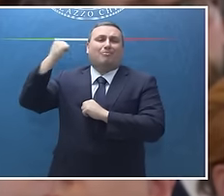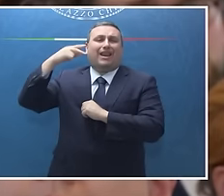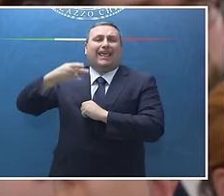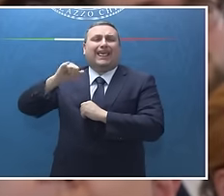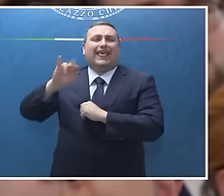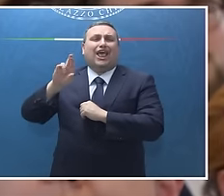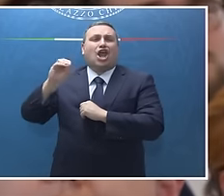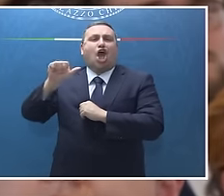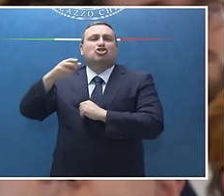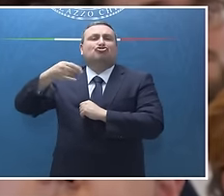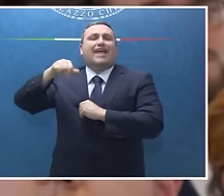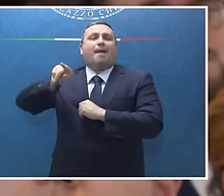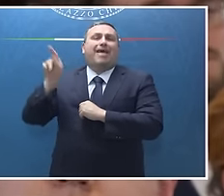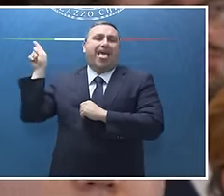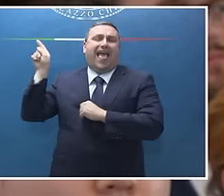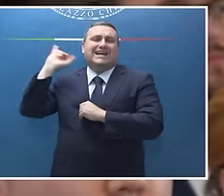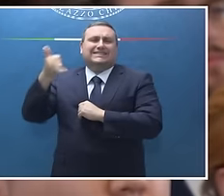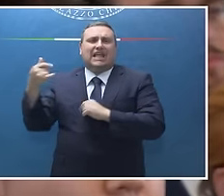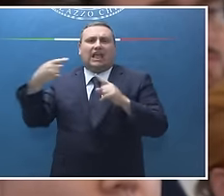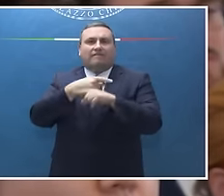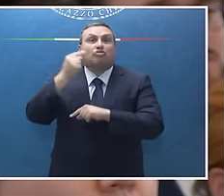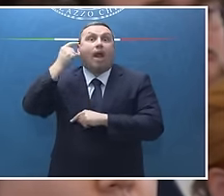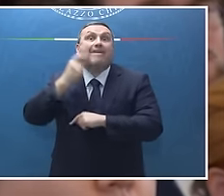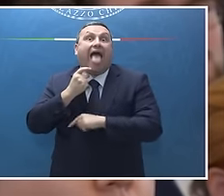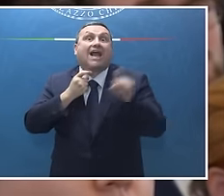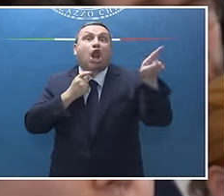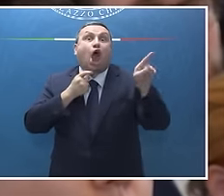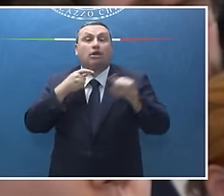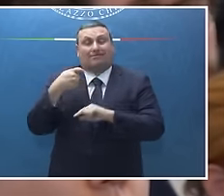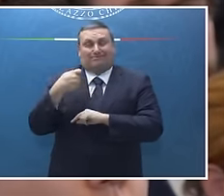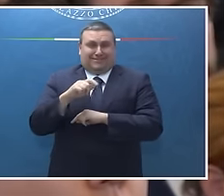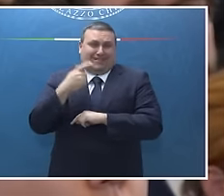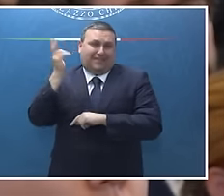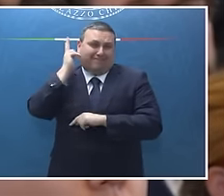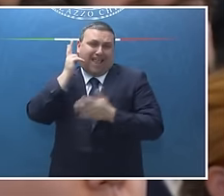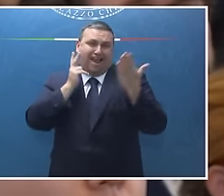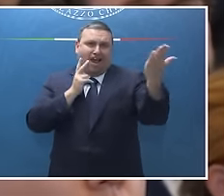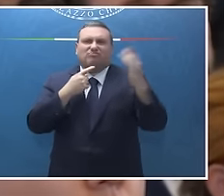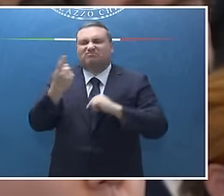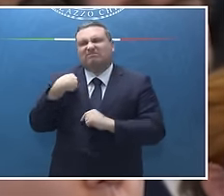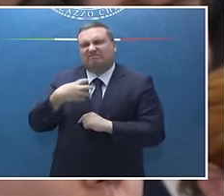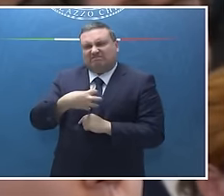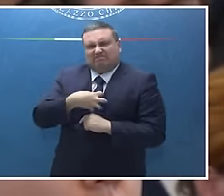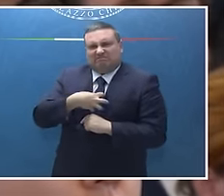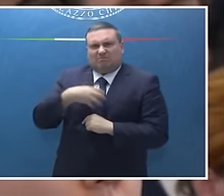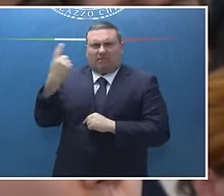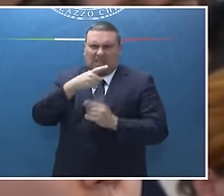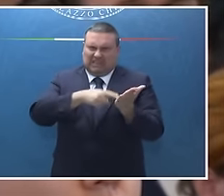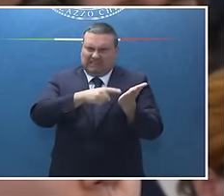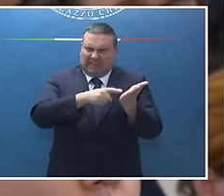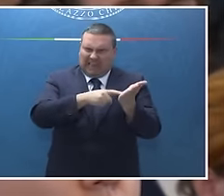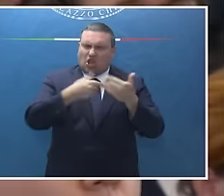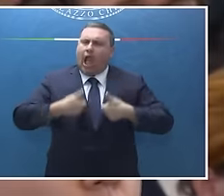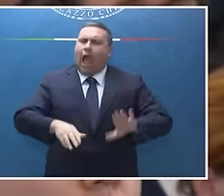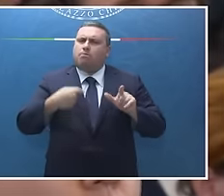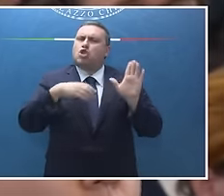dispiaciuto per questo e ha ricordato che la Francia ha inserito, ha previsto il diritto all'aborto in Costituzione.